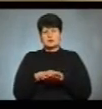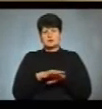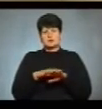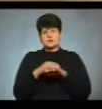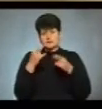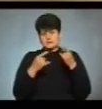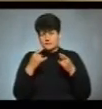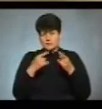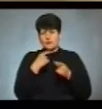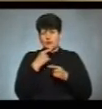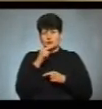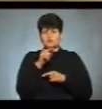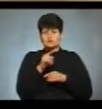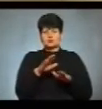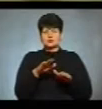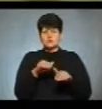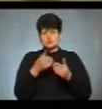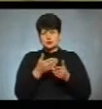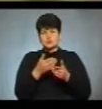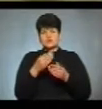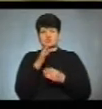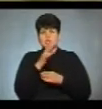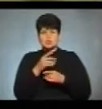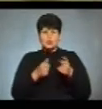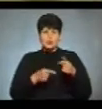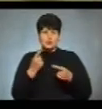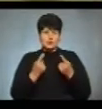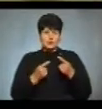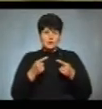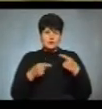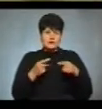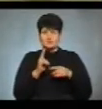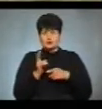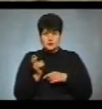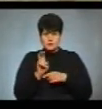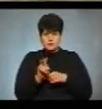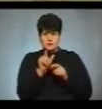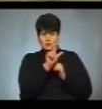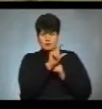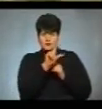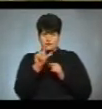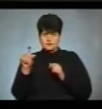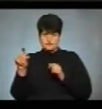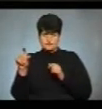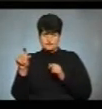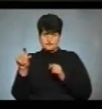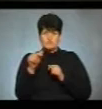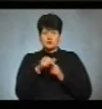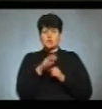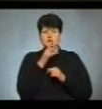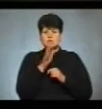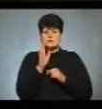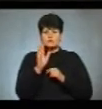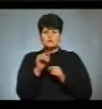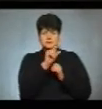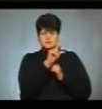один кандидат, йому віддадуть ефірний час конкурента. Якщо ж не з'явиться жоден, глядачі побачать на екрані таке. В той час буде бігучий